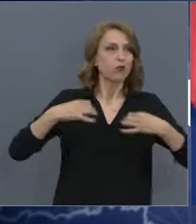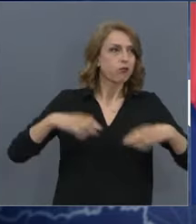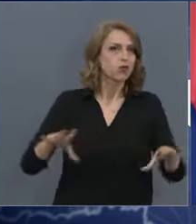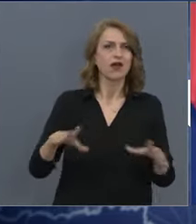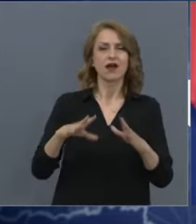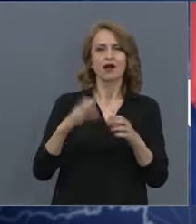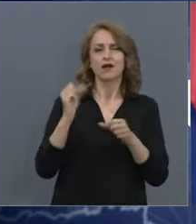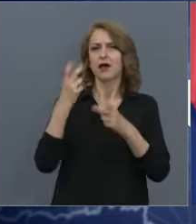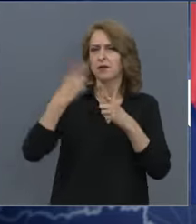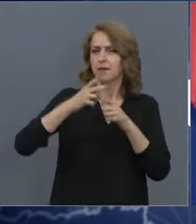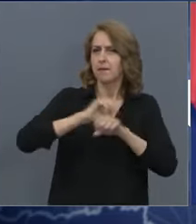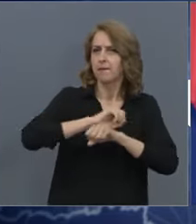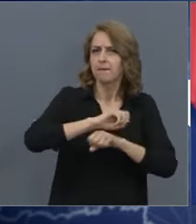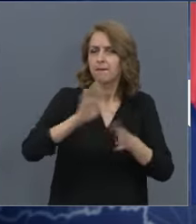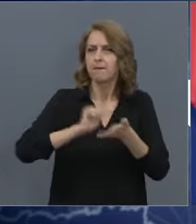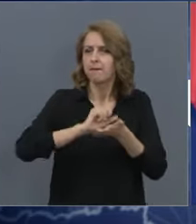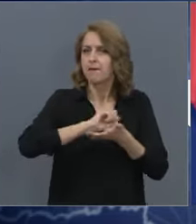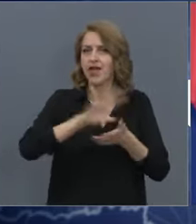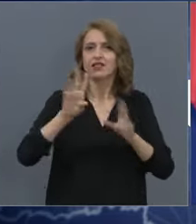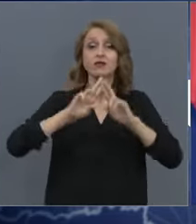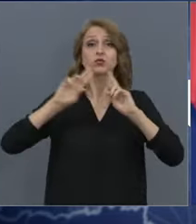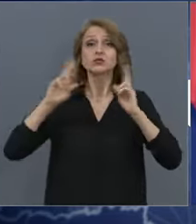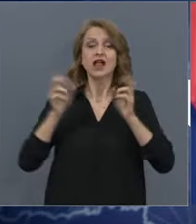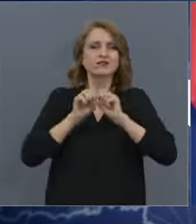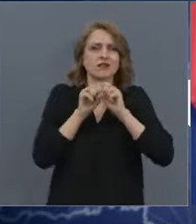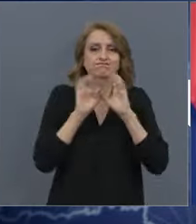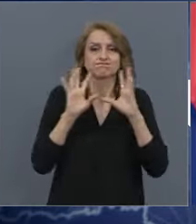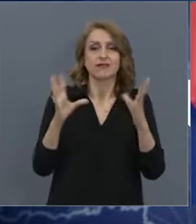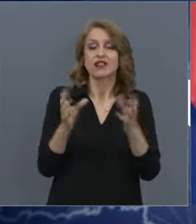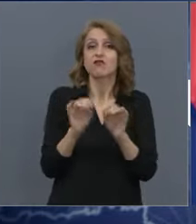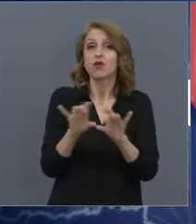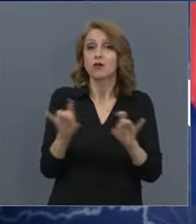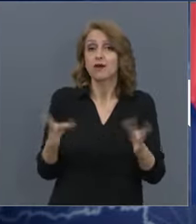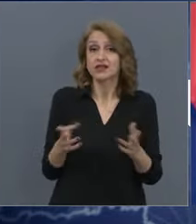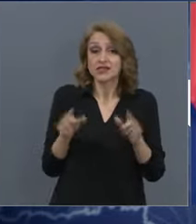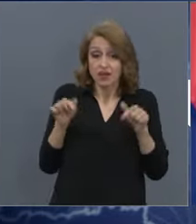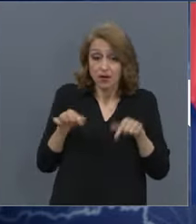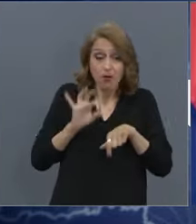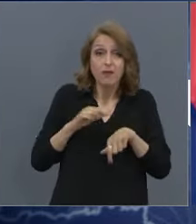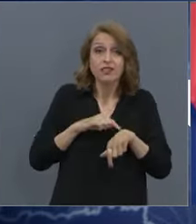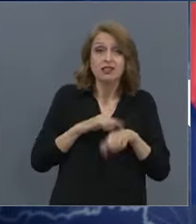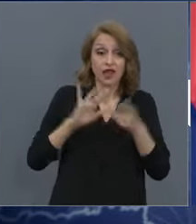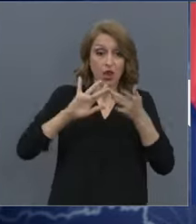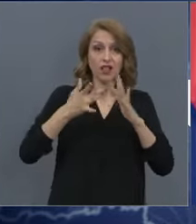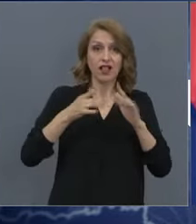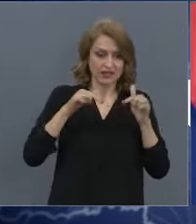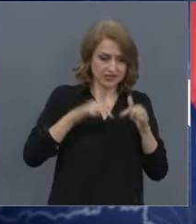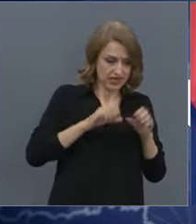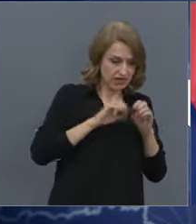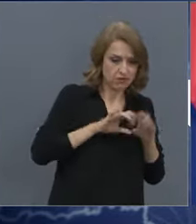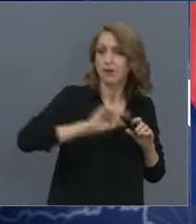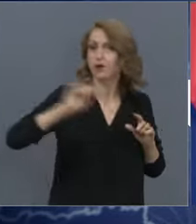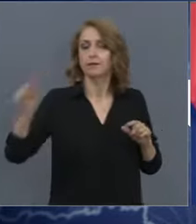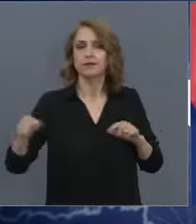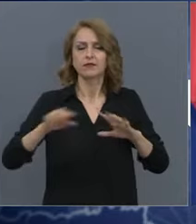им и възможността да се транслира по целия свят това, което се случва в същия момент онлайн, както ви я